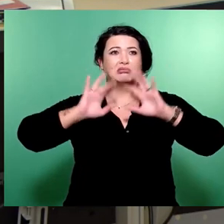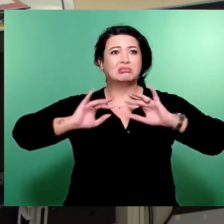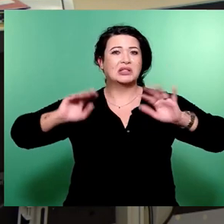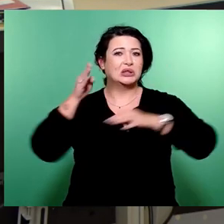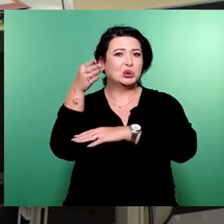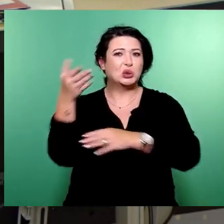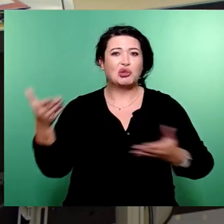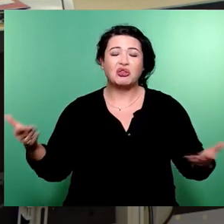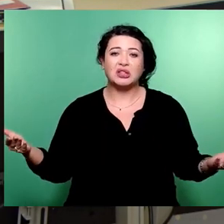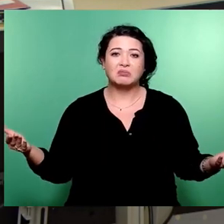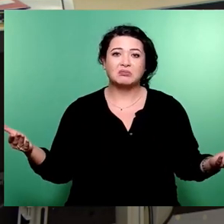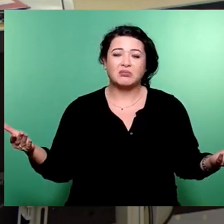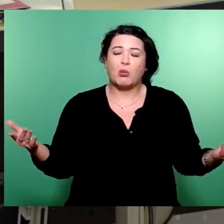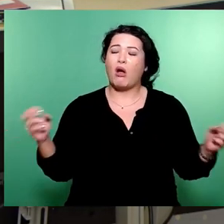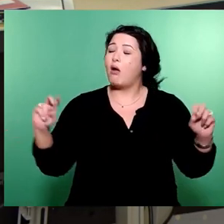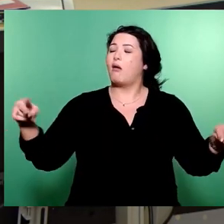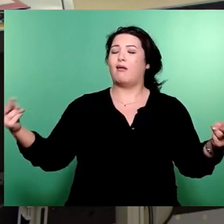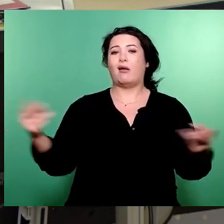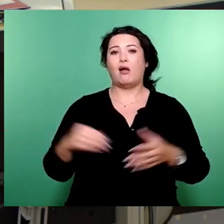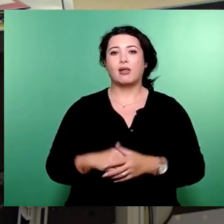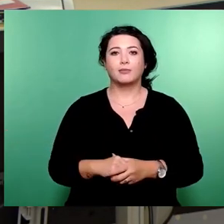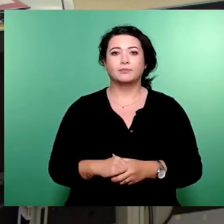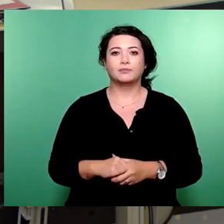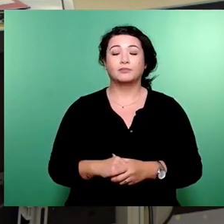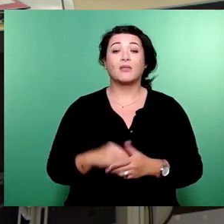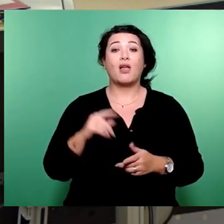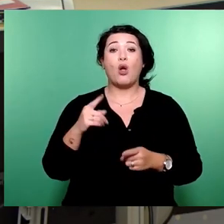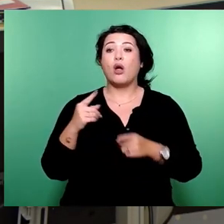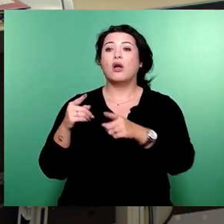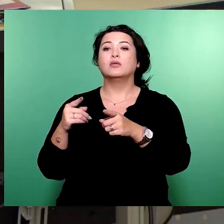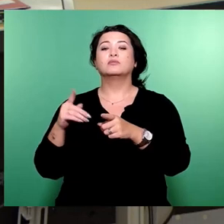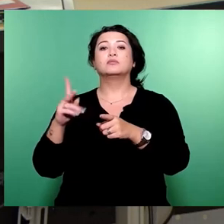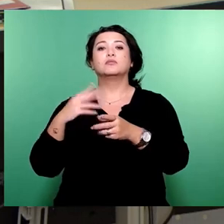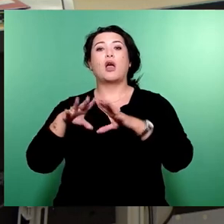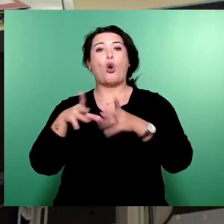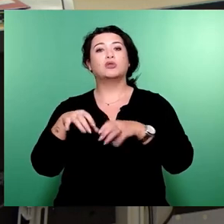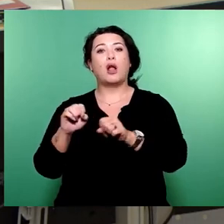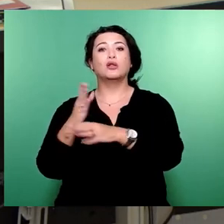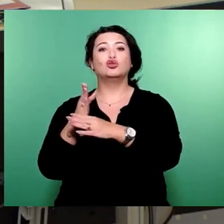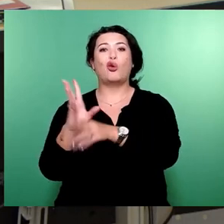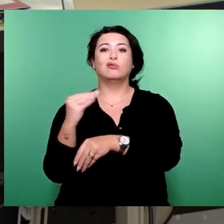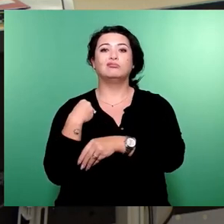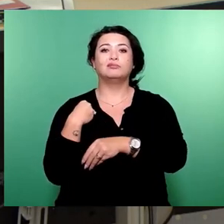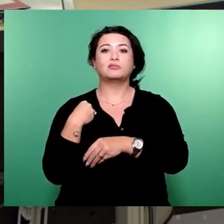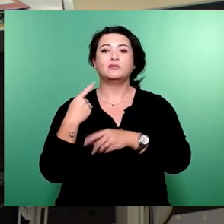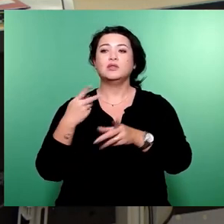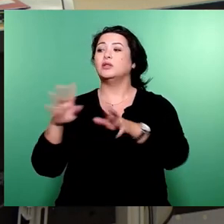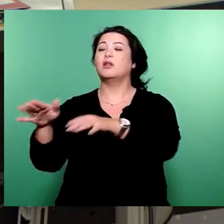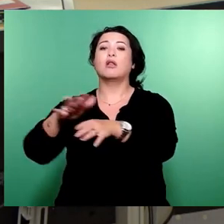drum. Gleichzeitig eingepreist worden ist in dem Haushalt, das ist wohl vom Land, das wird wohl so kommen,